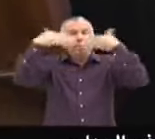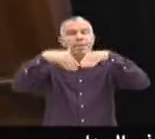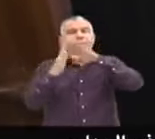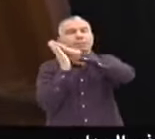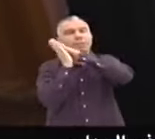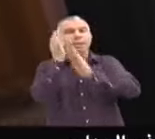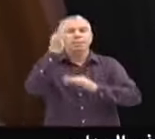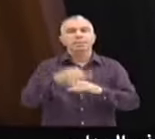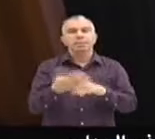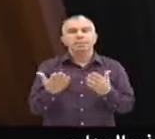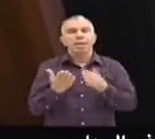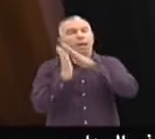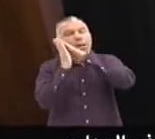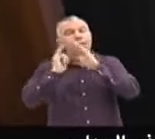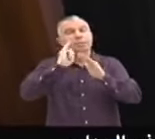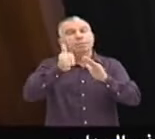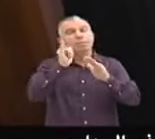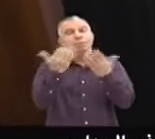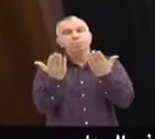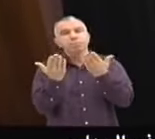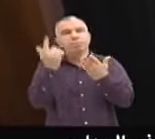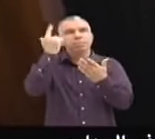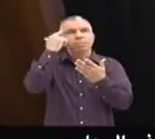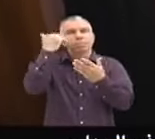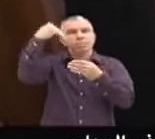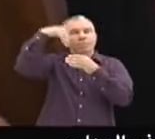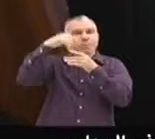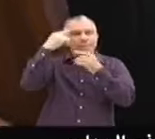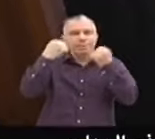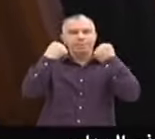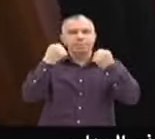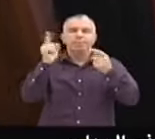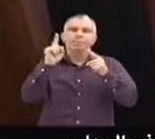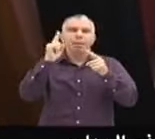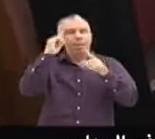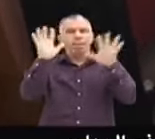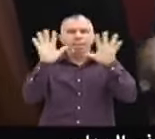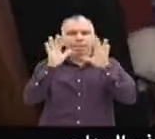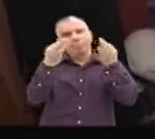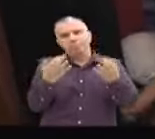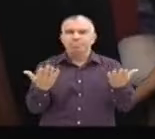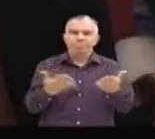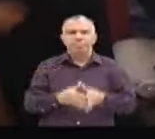Quand on se couche tard tous les soirs, on n'y paraît pas traque.